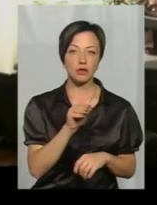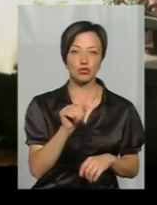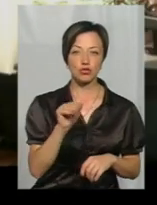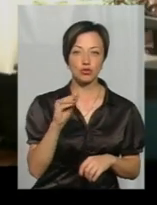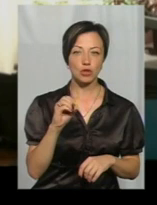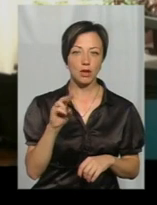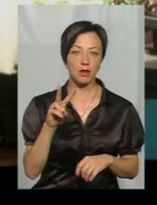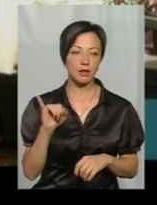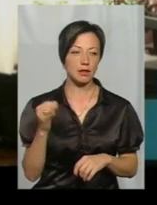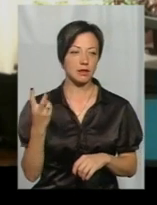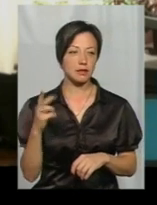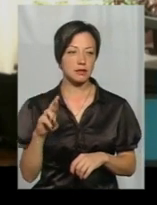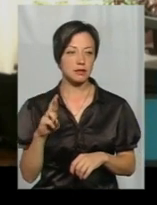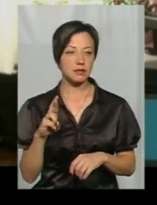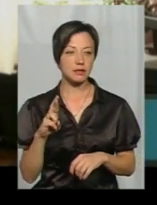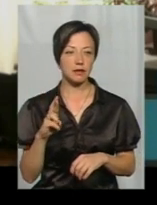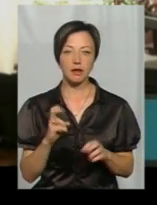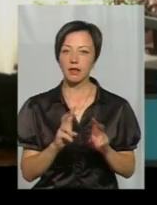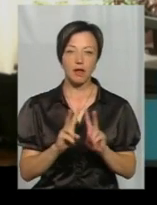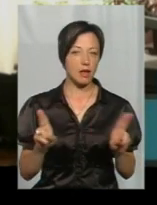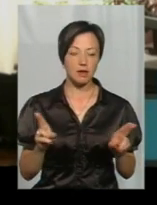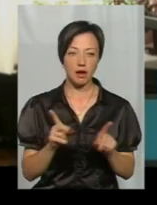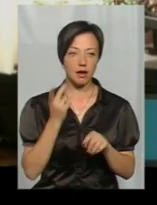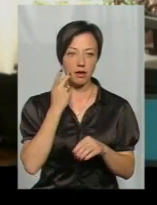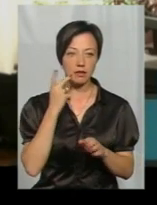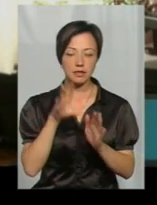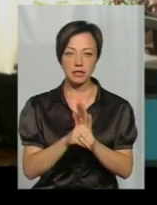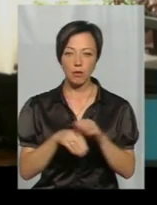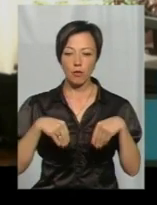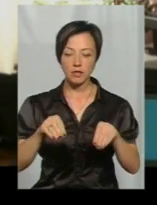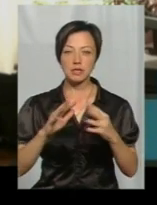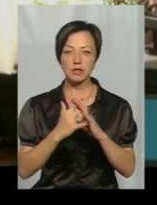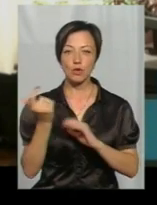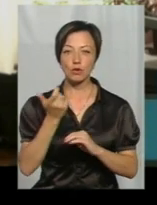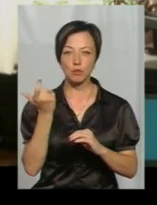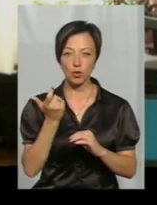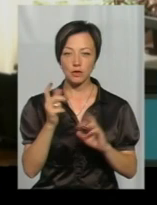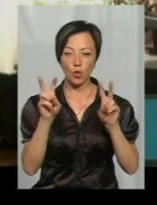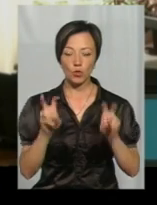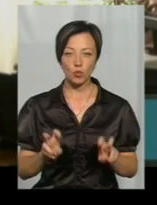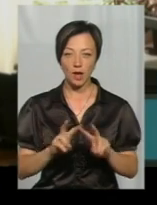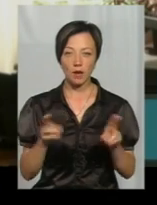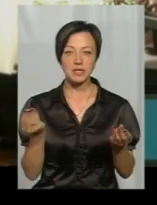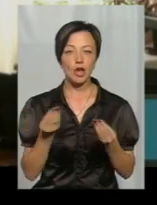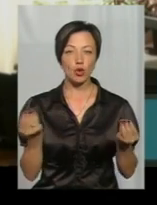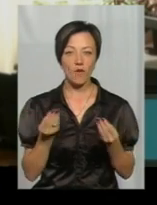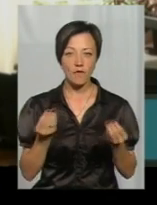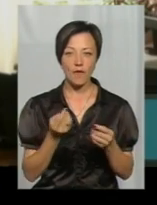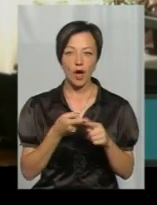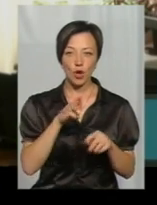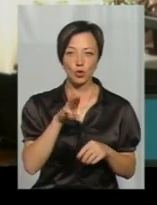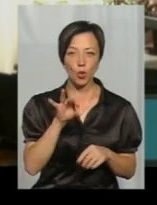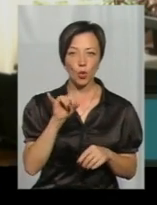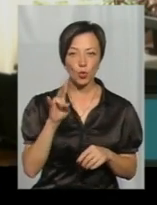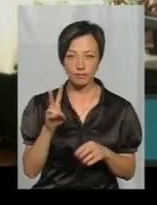таку, яка в нас не така, як заселяє посівець, сільськогосподарський культур, як зернова жужелиця. Це турун,